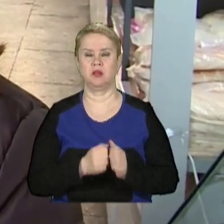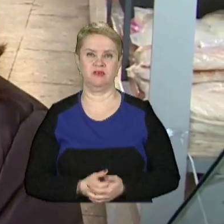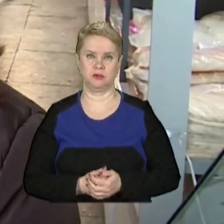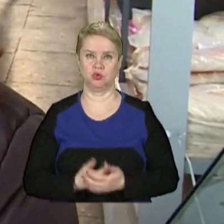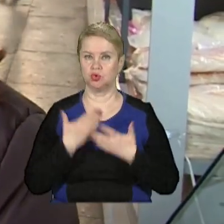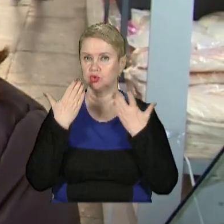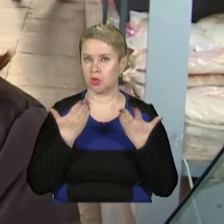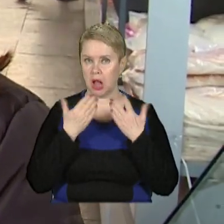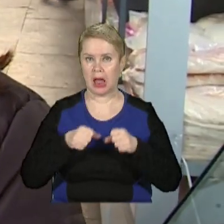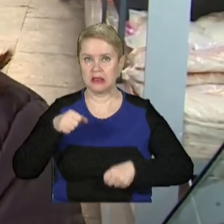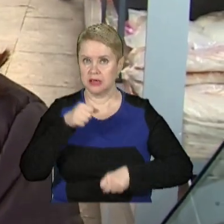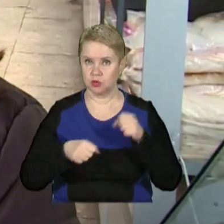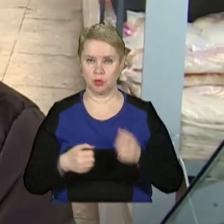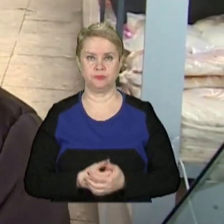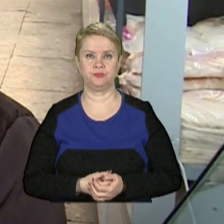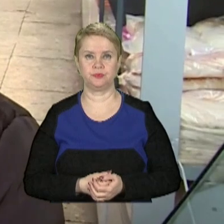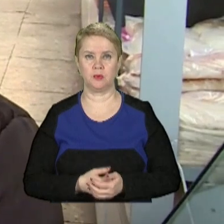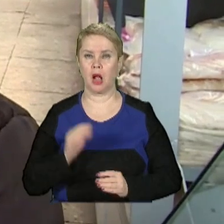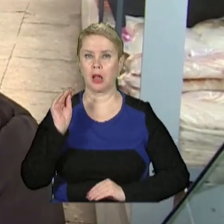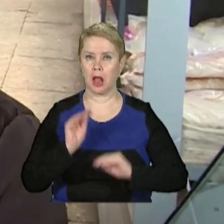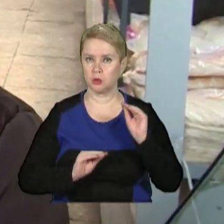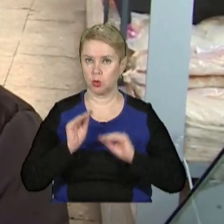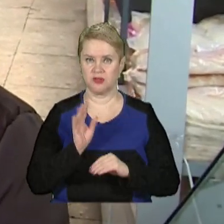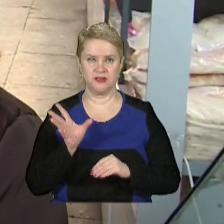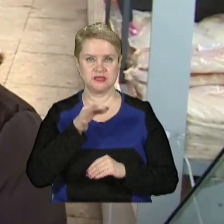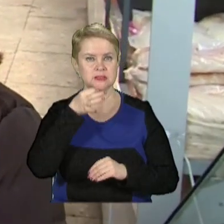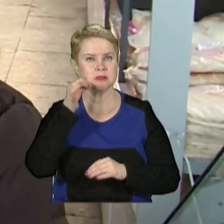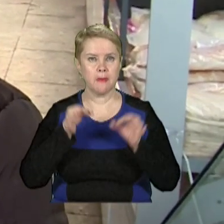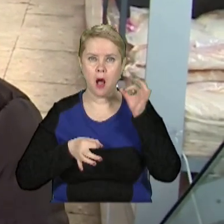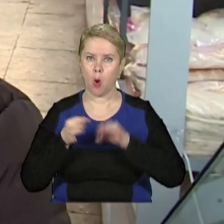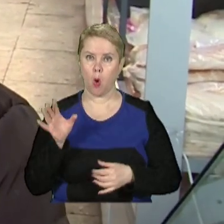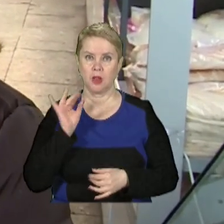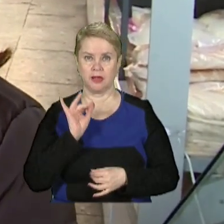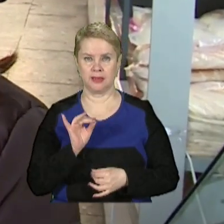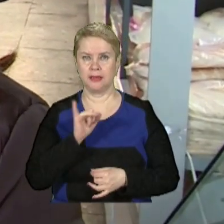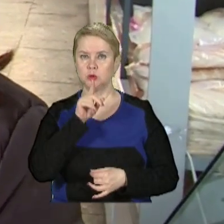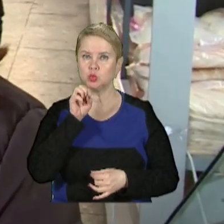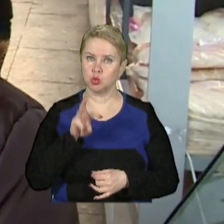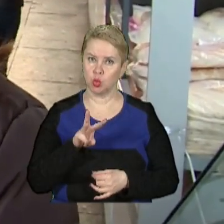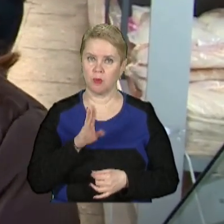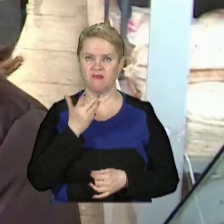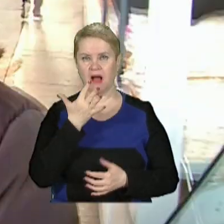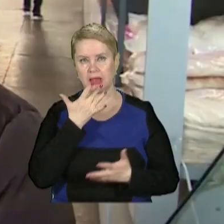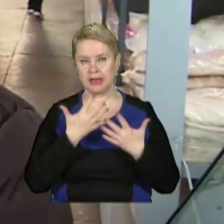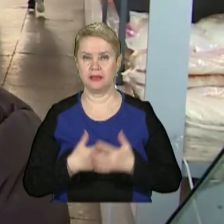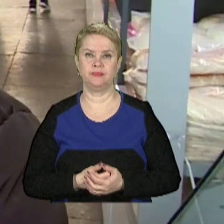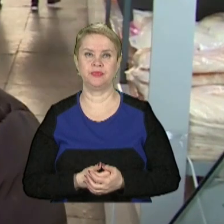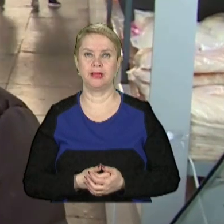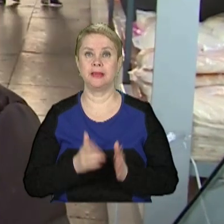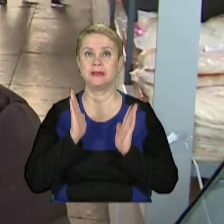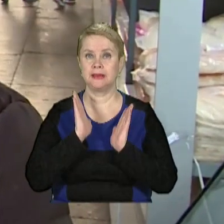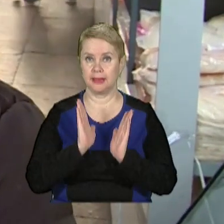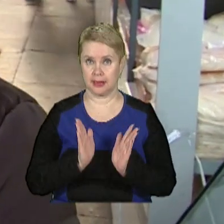тістом. Кладуться всі смаколики, і зюм, і ванілька. І